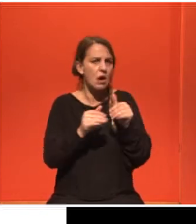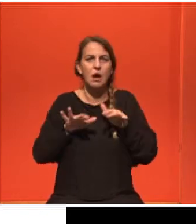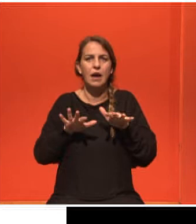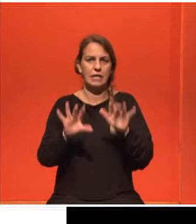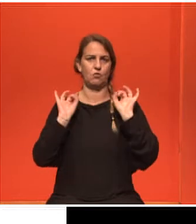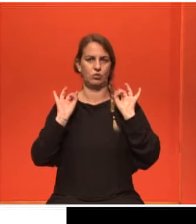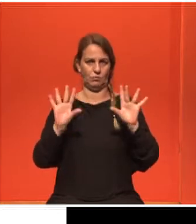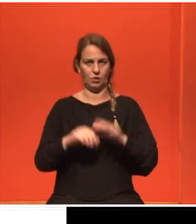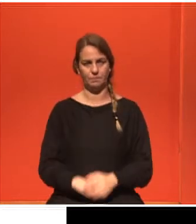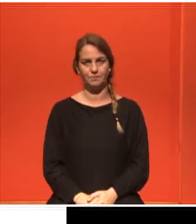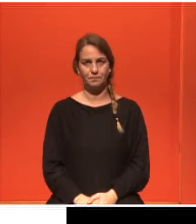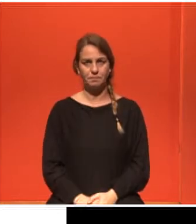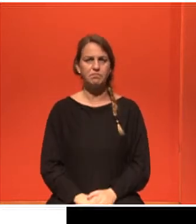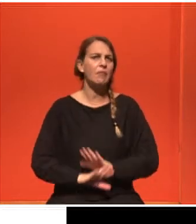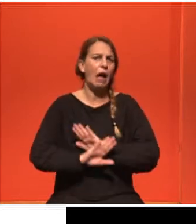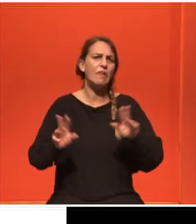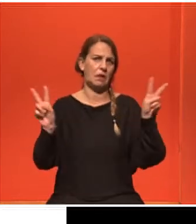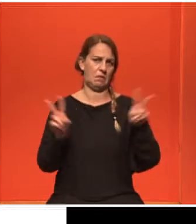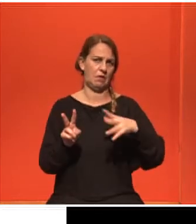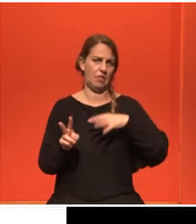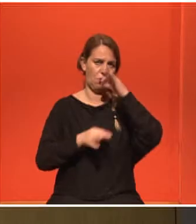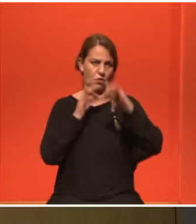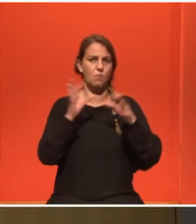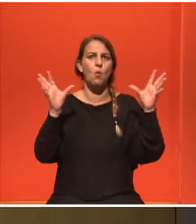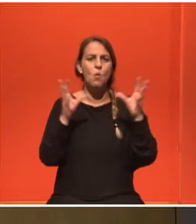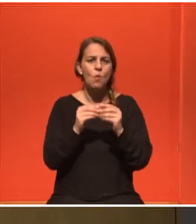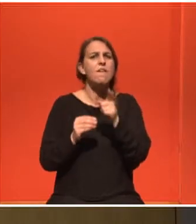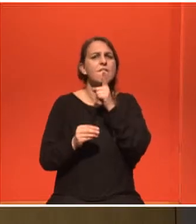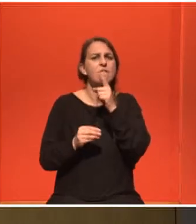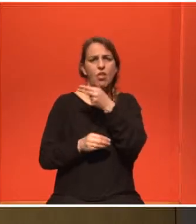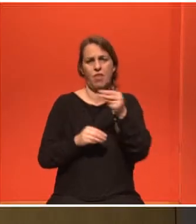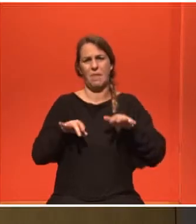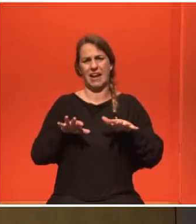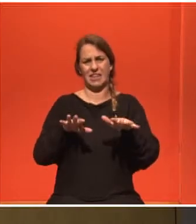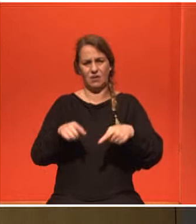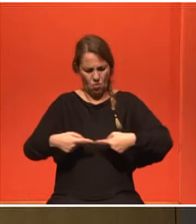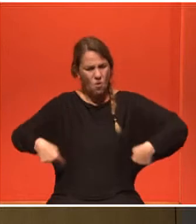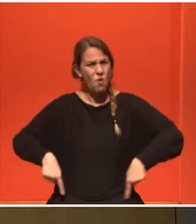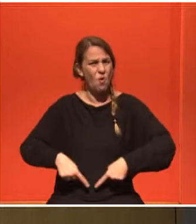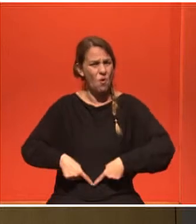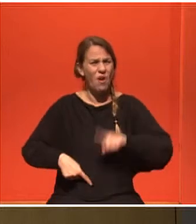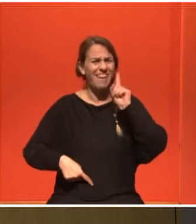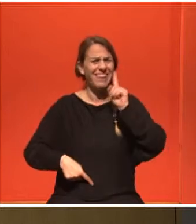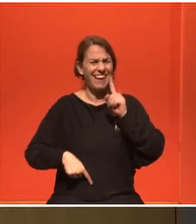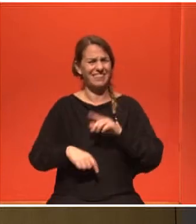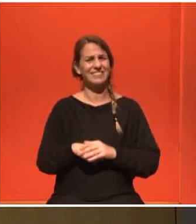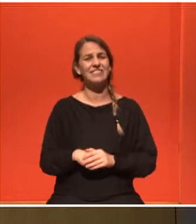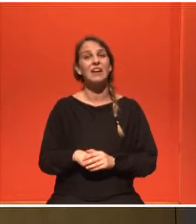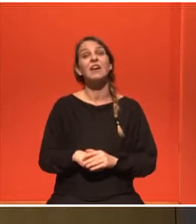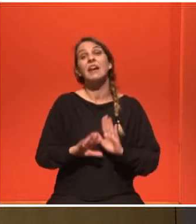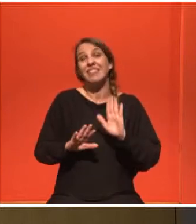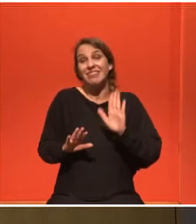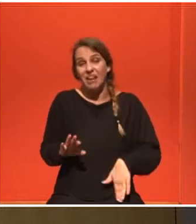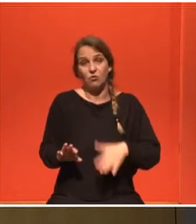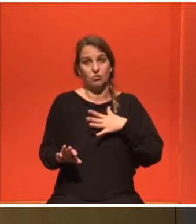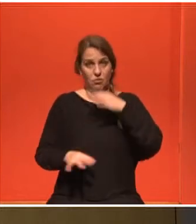Αυτά ήθελα να σας πω σε γενικές γραμμές για το συγκεκριμένο θέμα. Αυτό που θέλω να πω κλείνοντας είναι